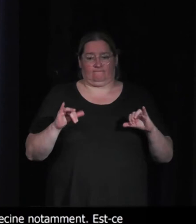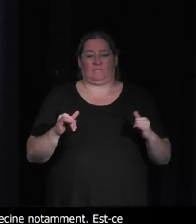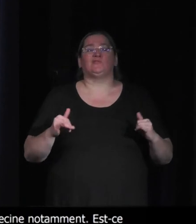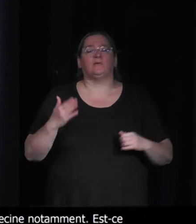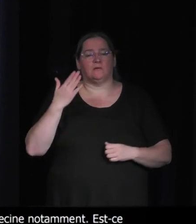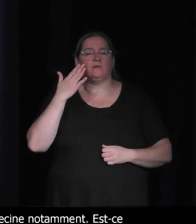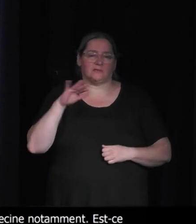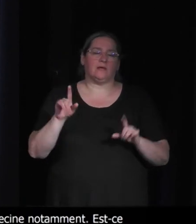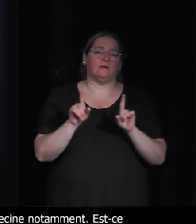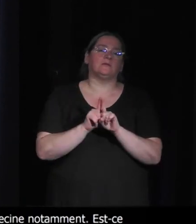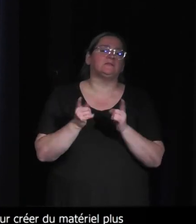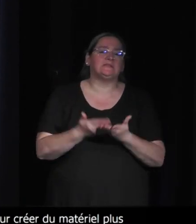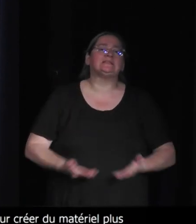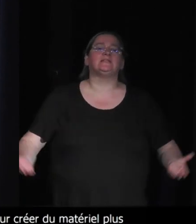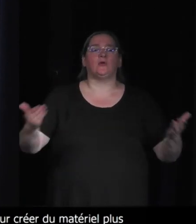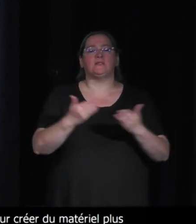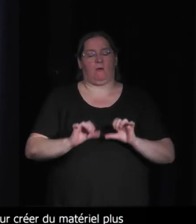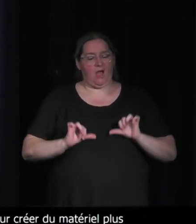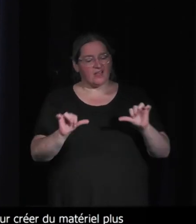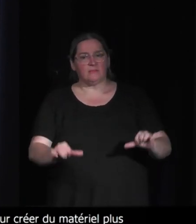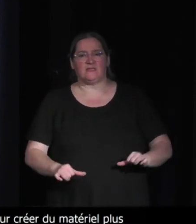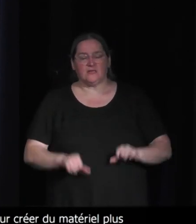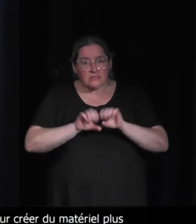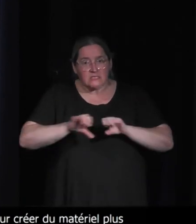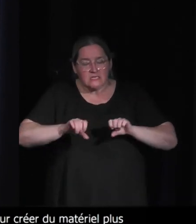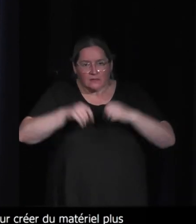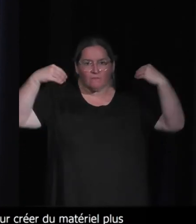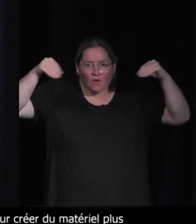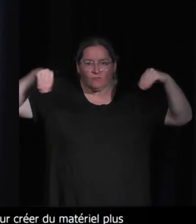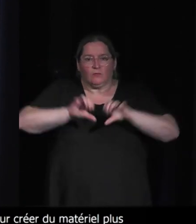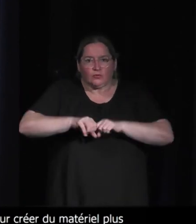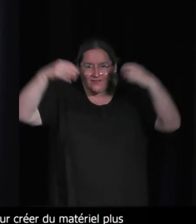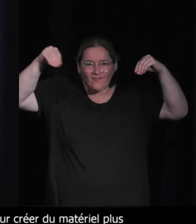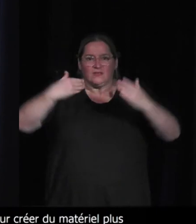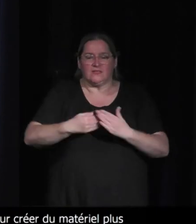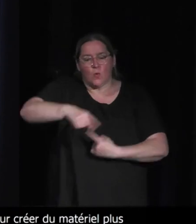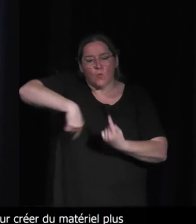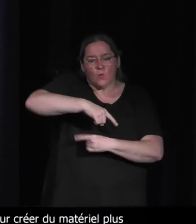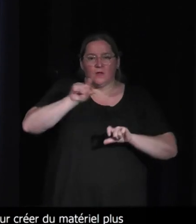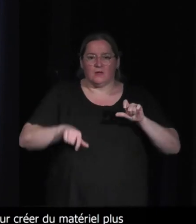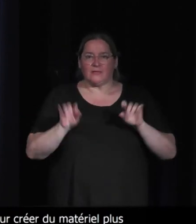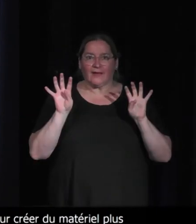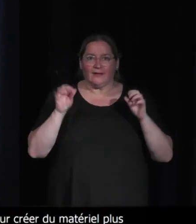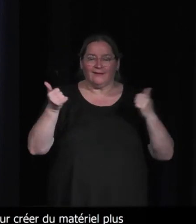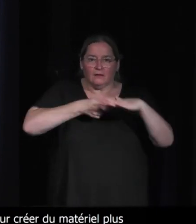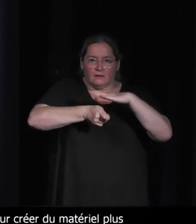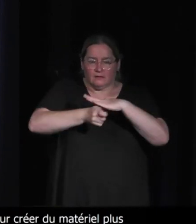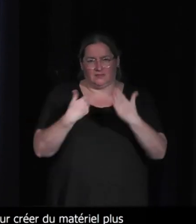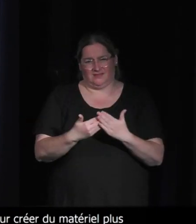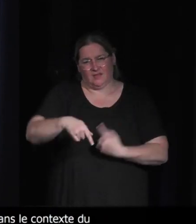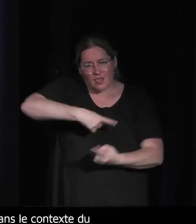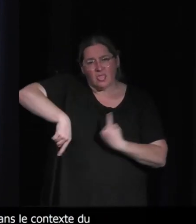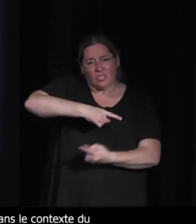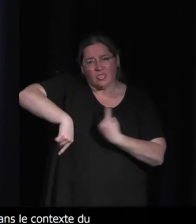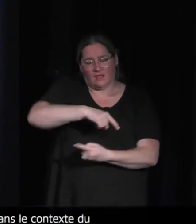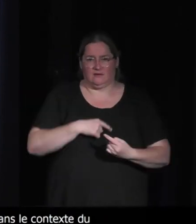capitalisme où il faut toujours produire des nouvelles choses pour continuer à vendre et continuer à satisfaire les investisseurs. donc ça va